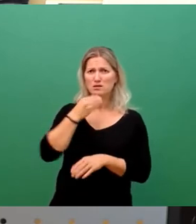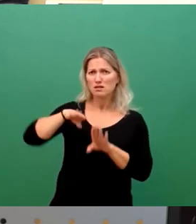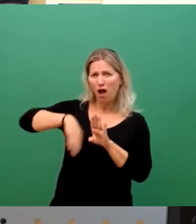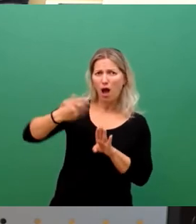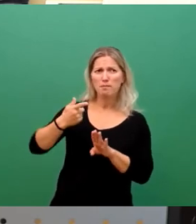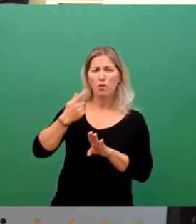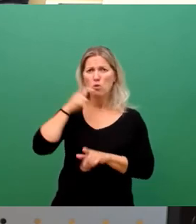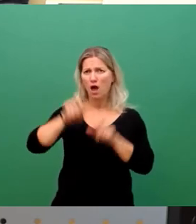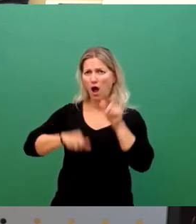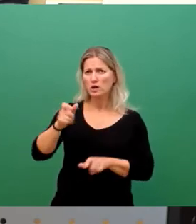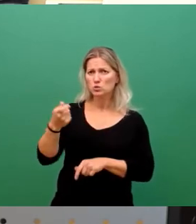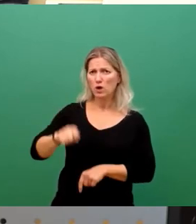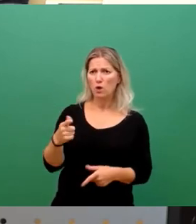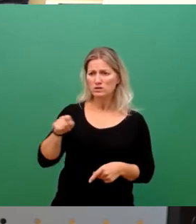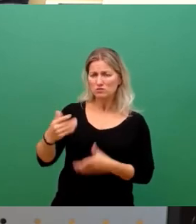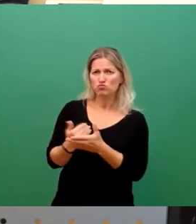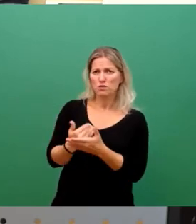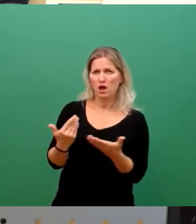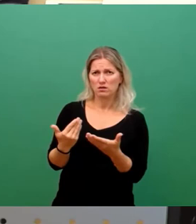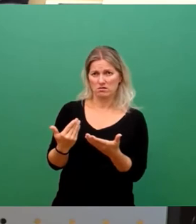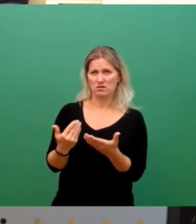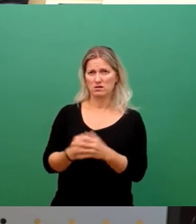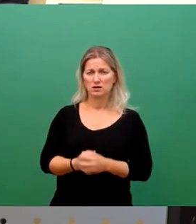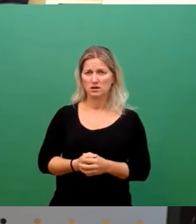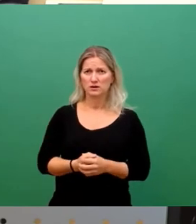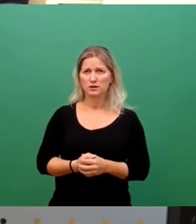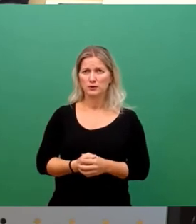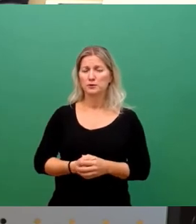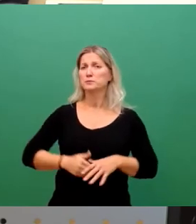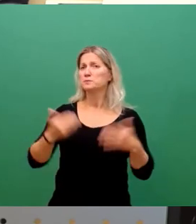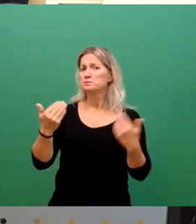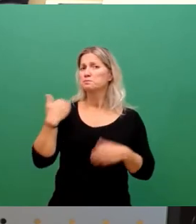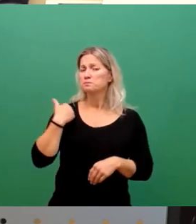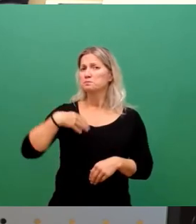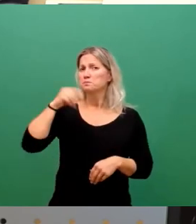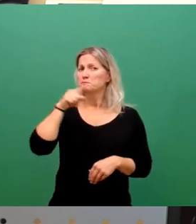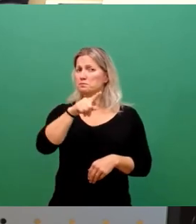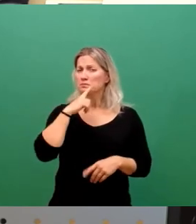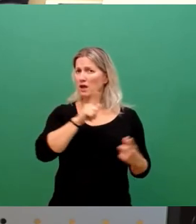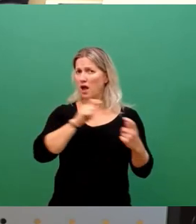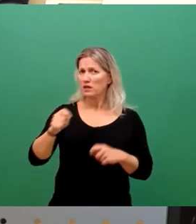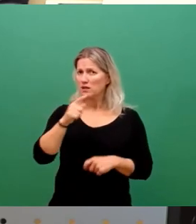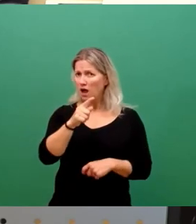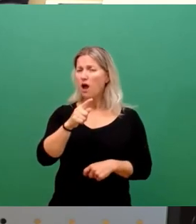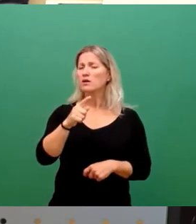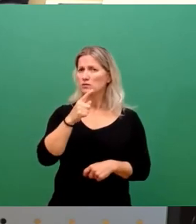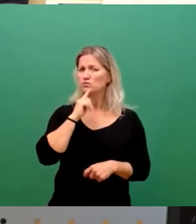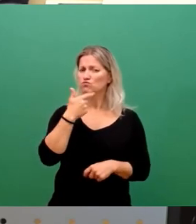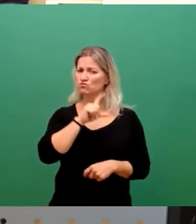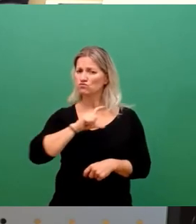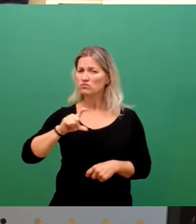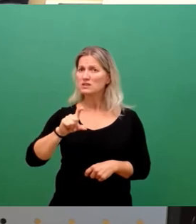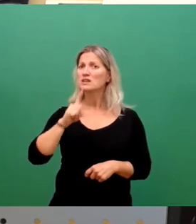Heizung abzudrehen. Der Anteil, einkommensschwache Haushalte von ihrem Einkommen für Energie aufbringen, liegt bei etwa 12 Prozent